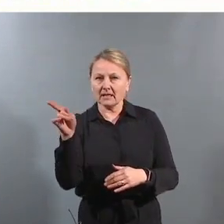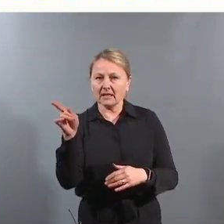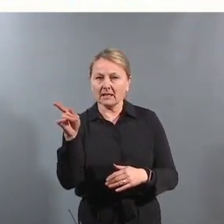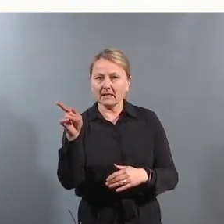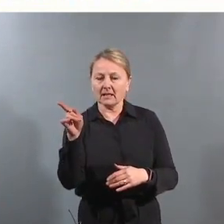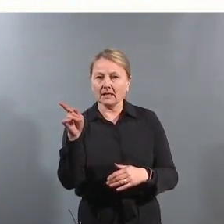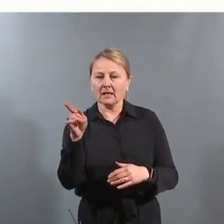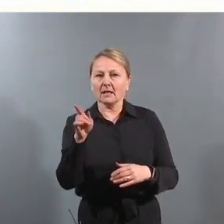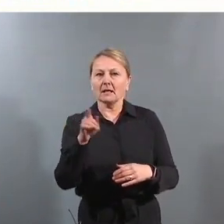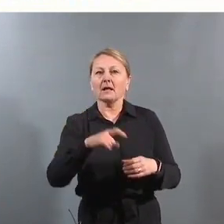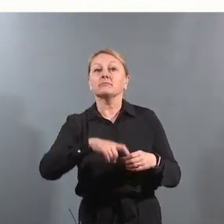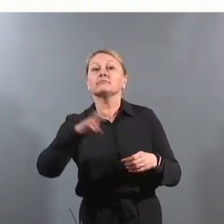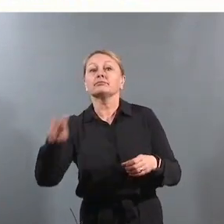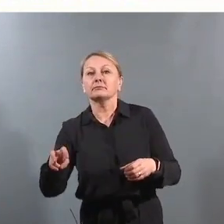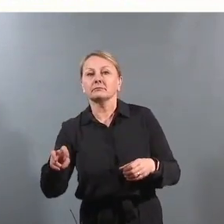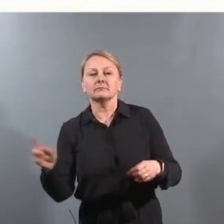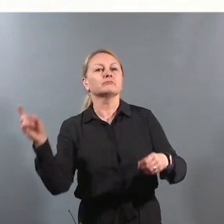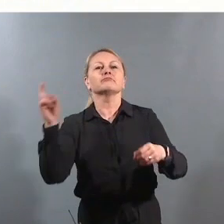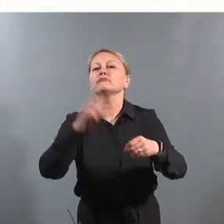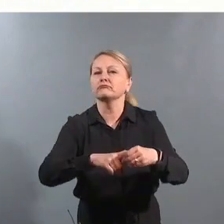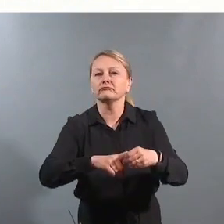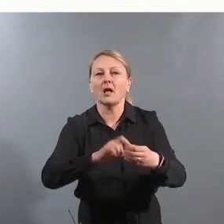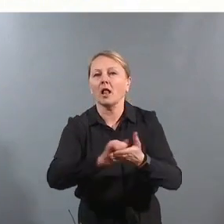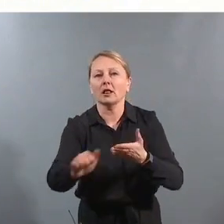faller de av, og de hekter seg aldri på igjen.